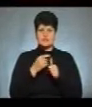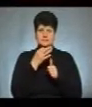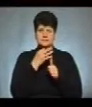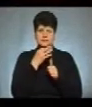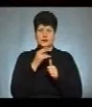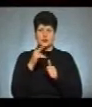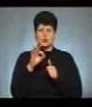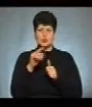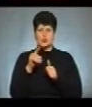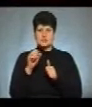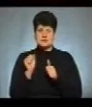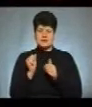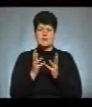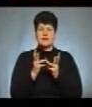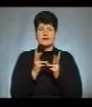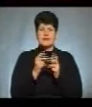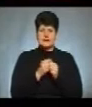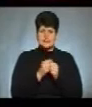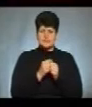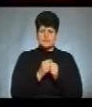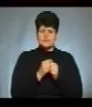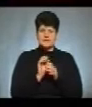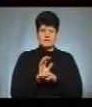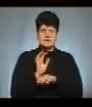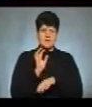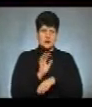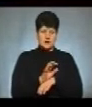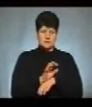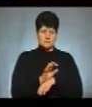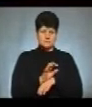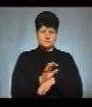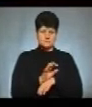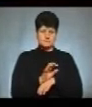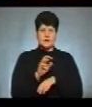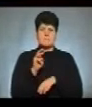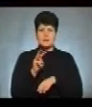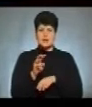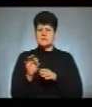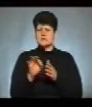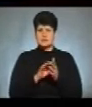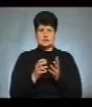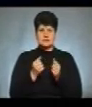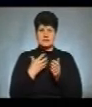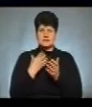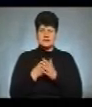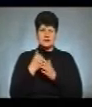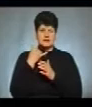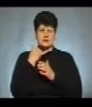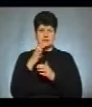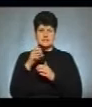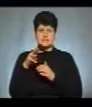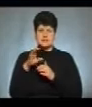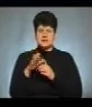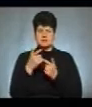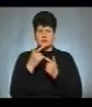дозу, кількість і відправляємо. Марія одразу отримує на свій телефон есемес повідомлення.